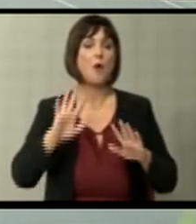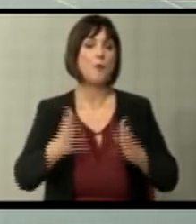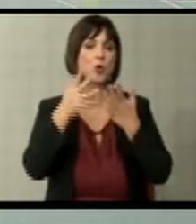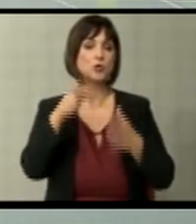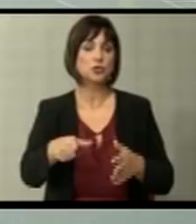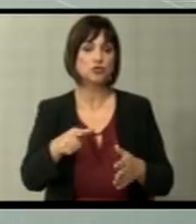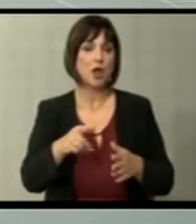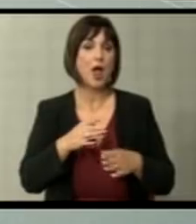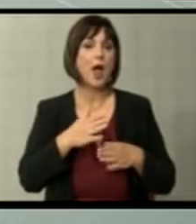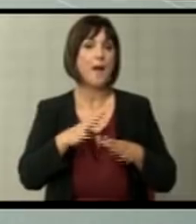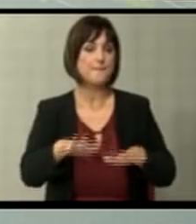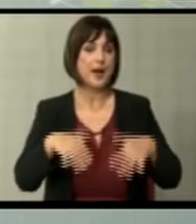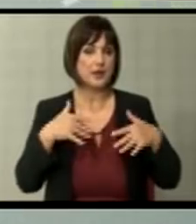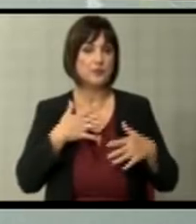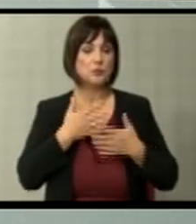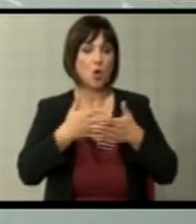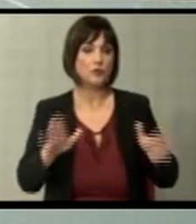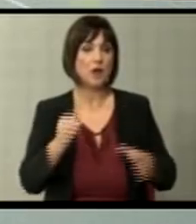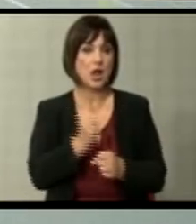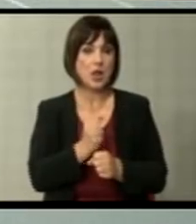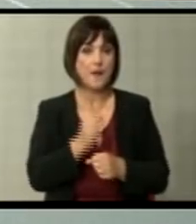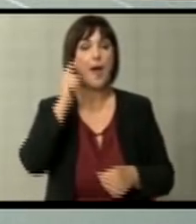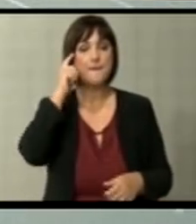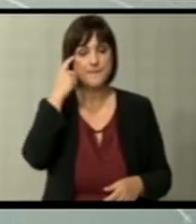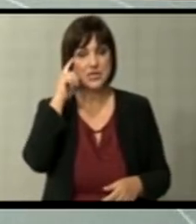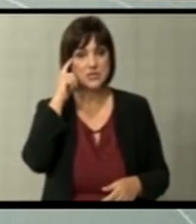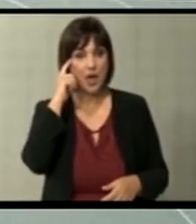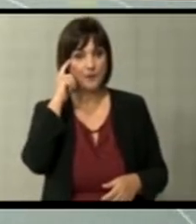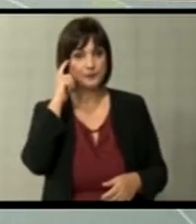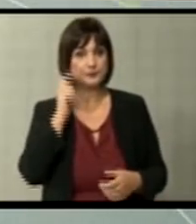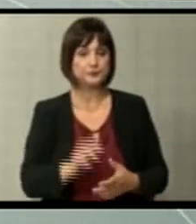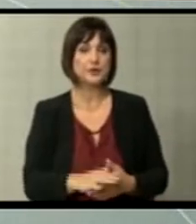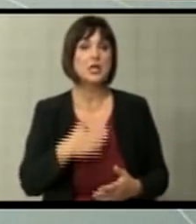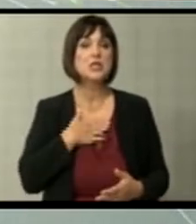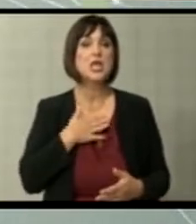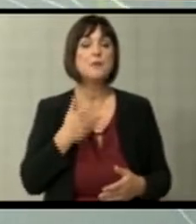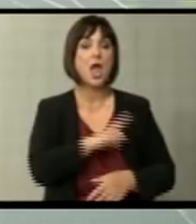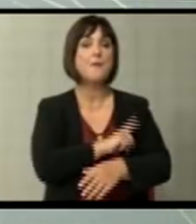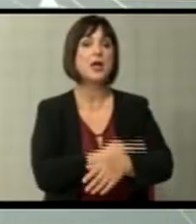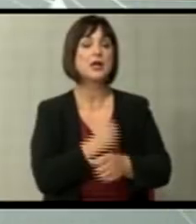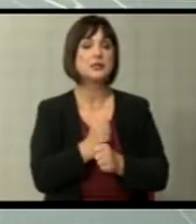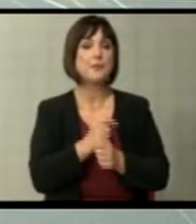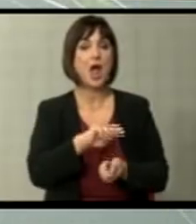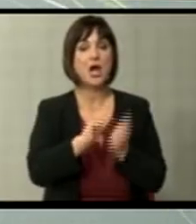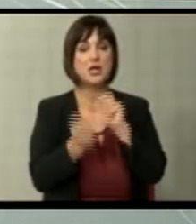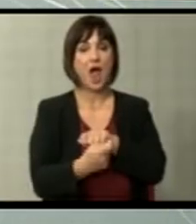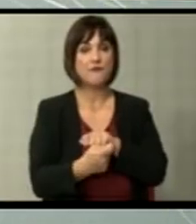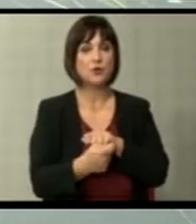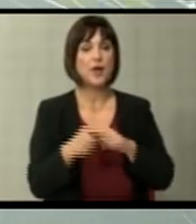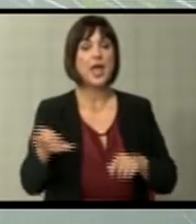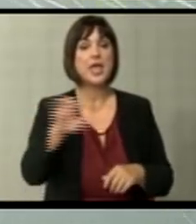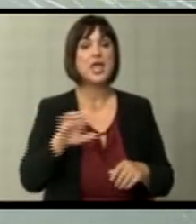беше обезведен транспарентен процес. Така што мислам дека ние имаме капацитет да направиме реформи, но и